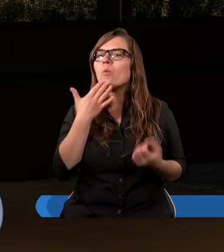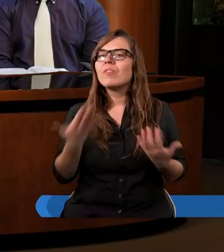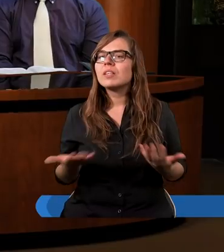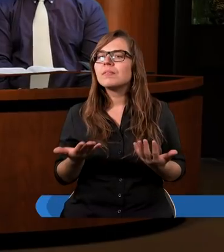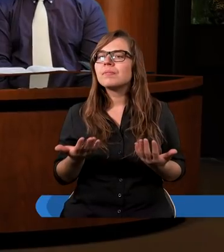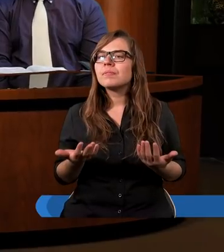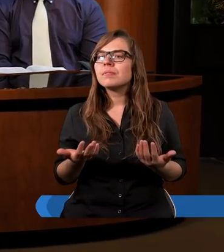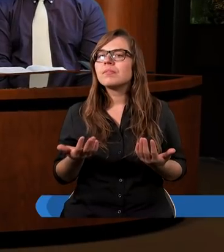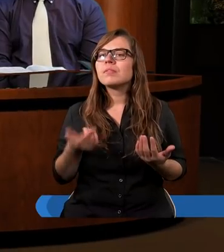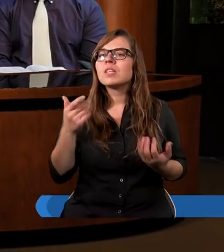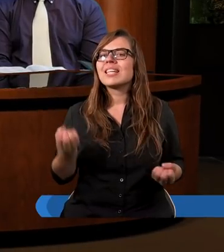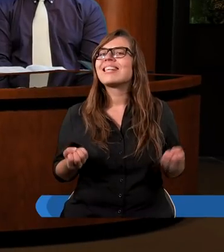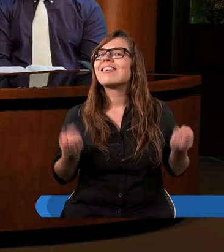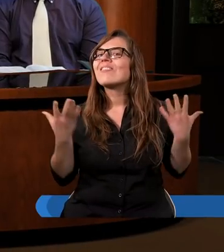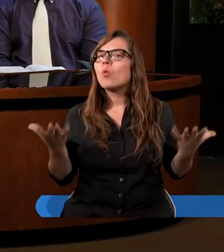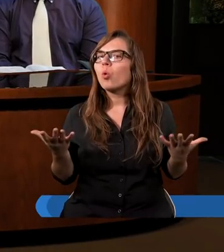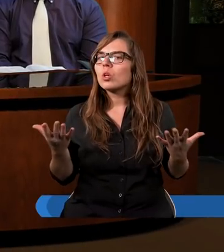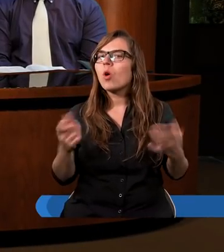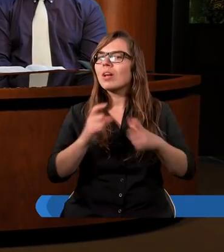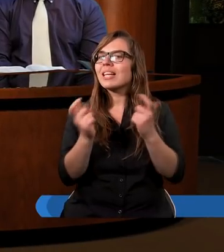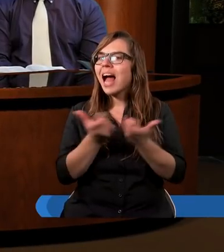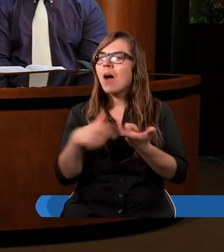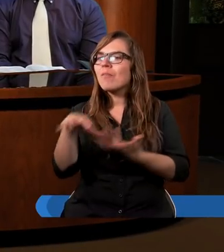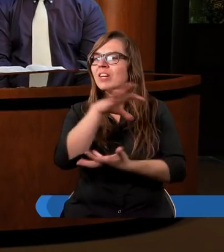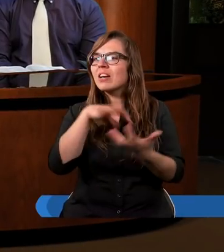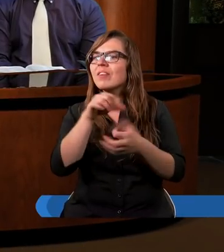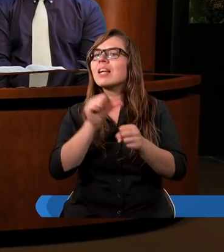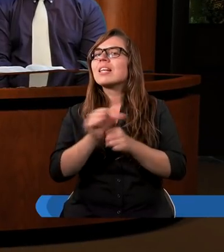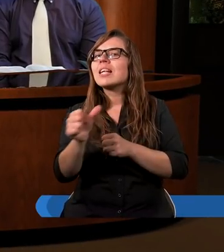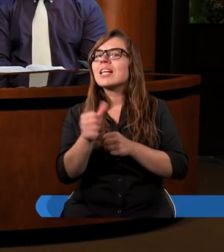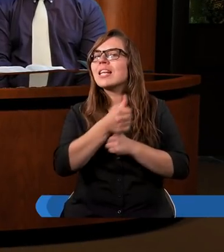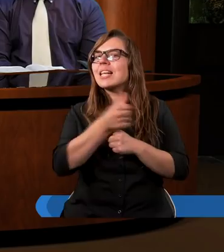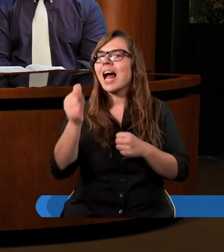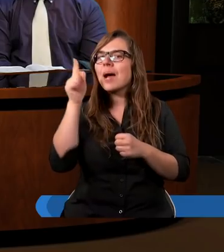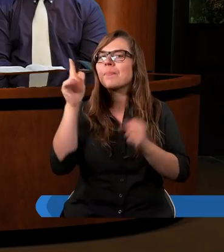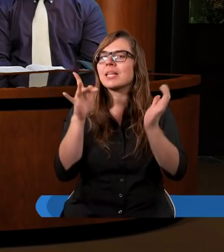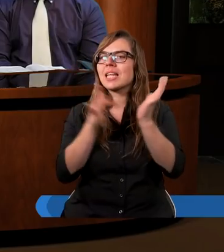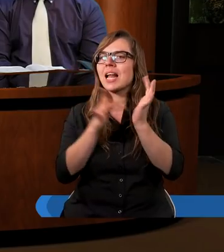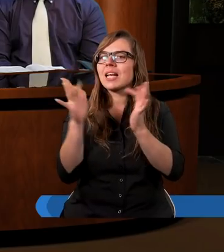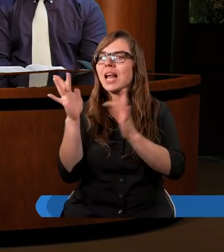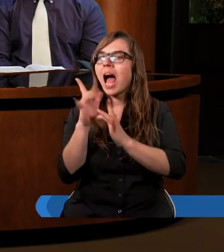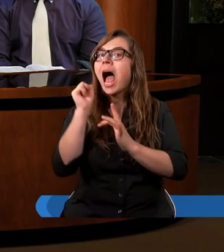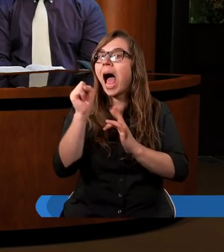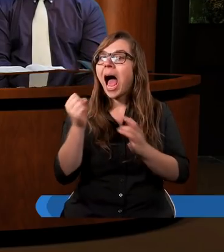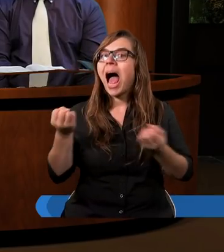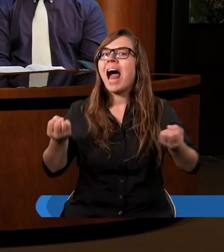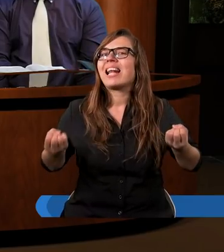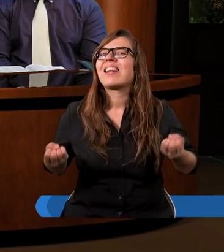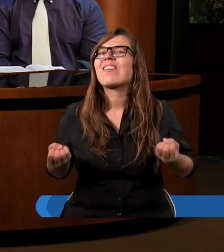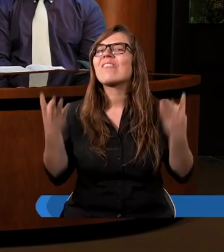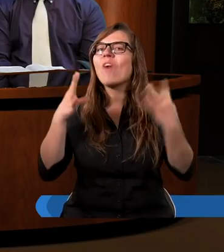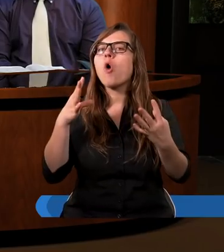Stwórcą całego wszechświata jest sam Jezus Chrystus. On stworzył